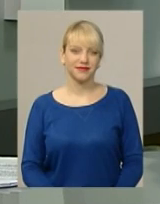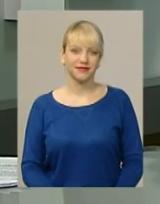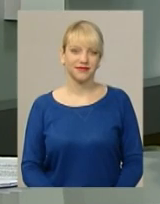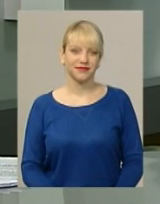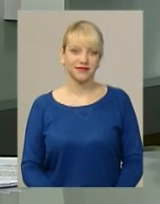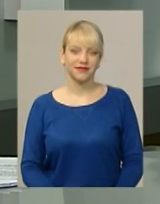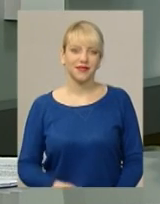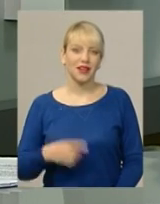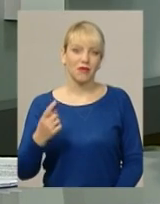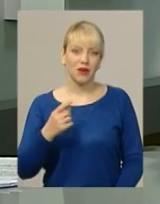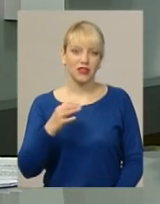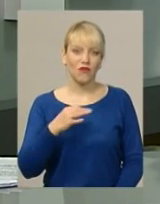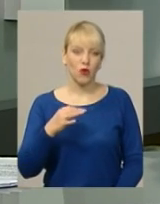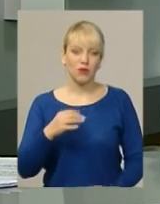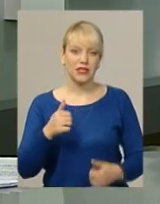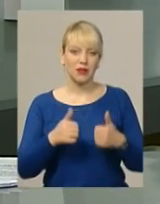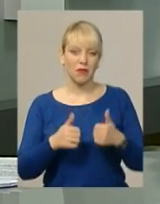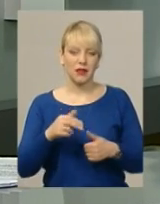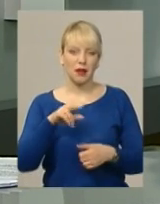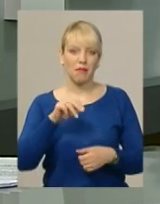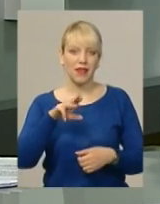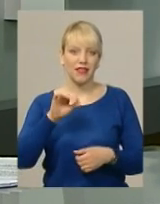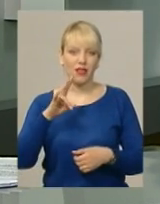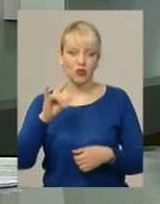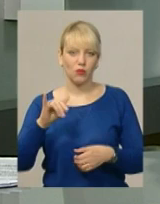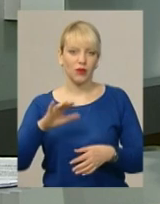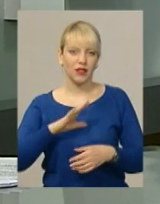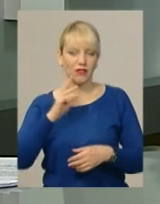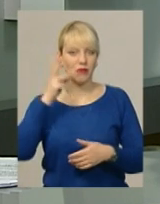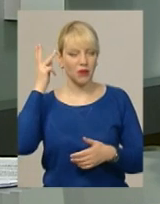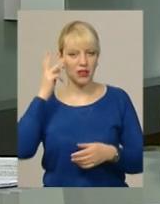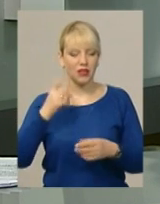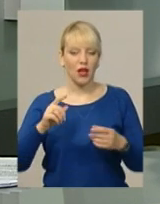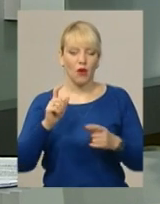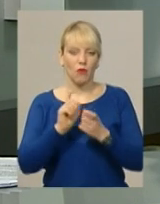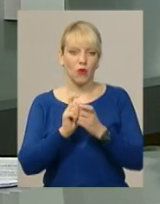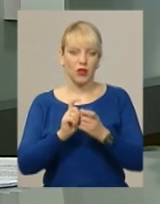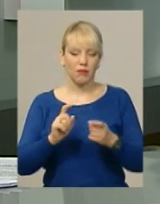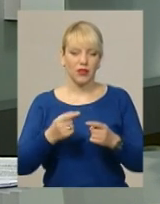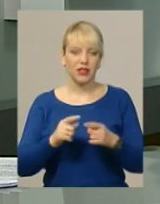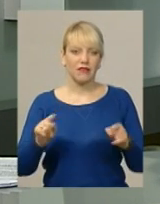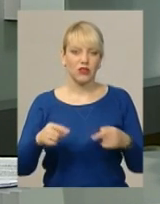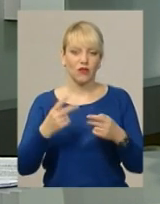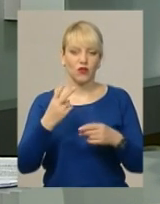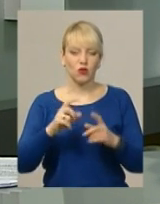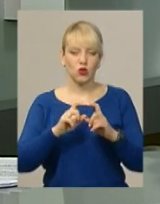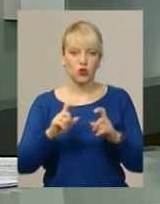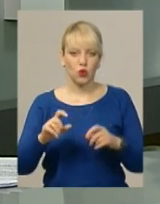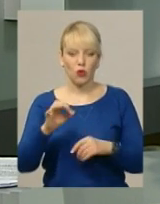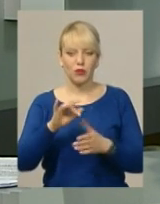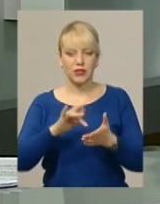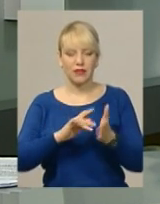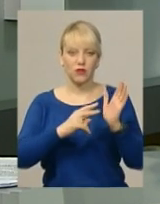Перші в області змагання з питанку відбулися сьогодні у Хмельницькому. Поєдинки влаштували у двох школах обласного центру – сьомій та